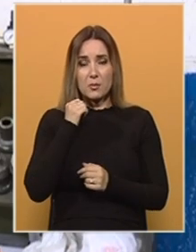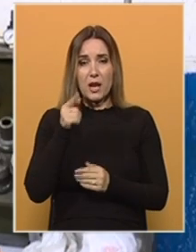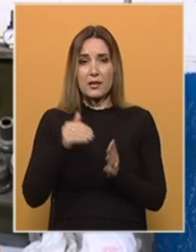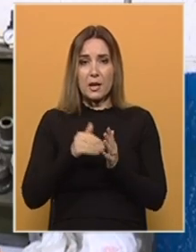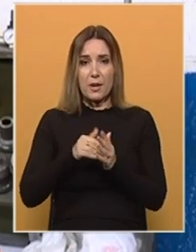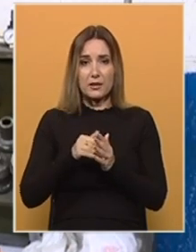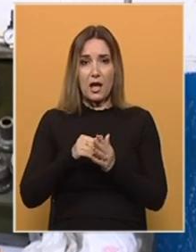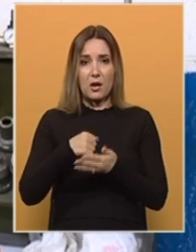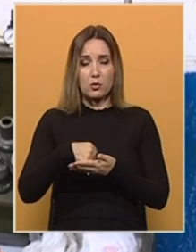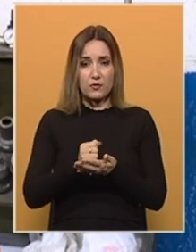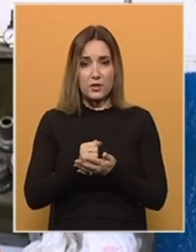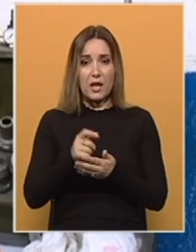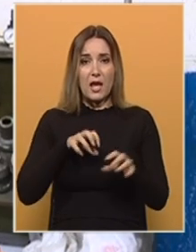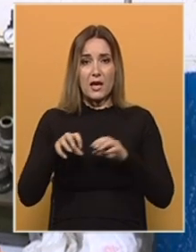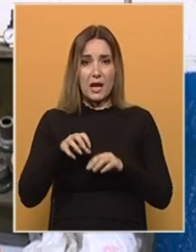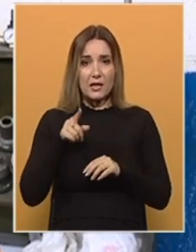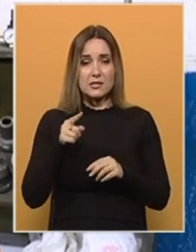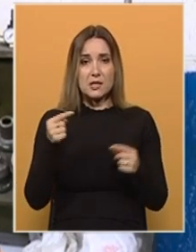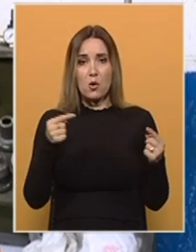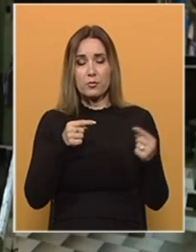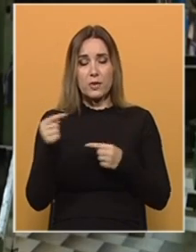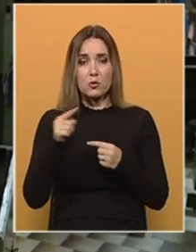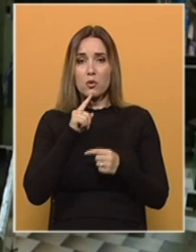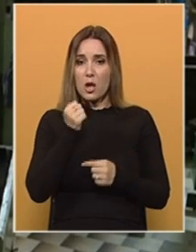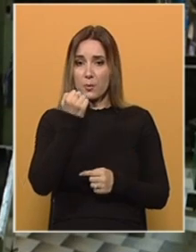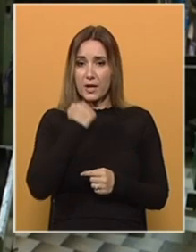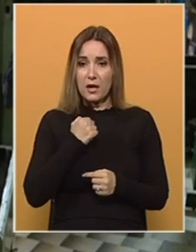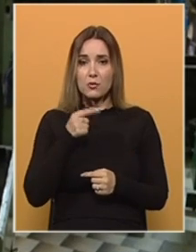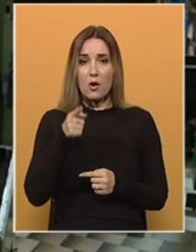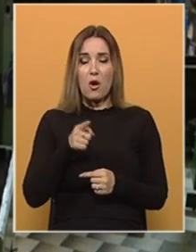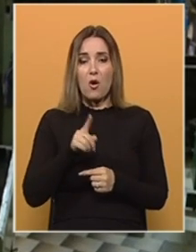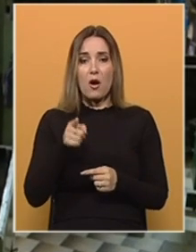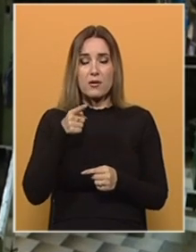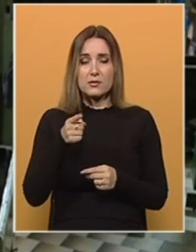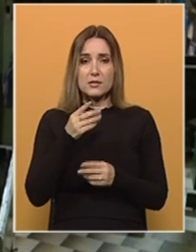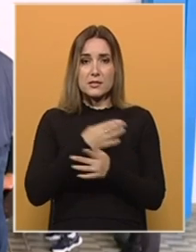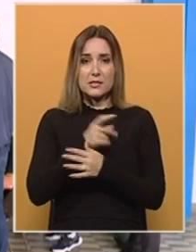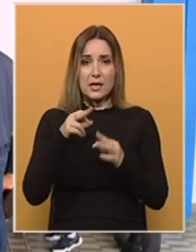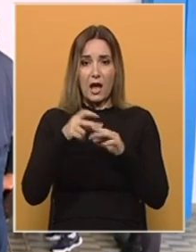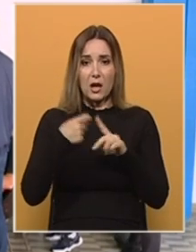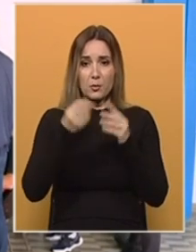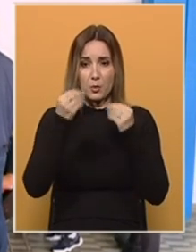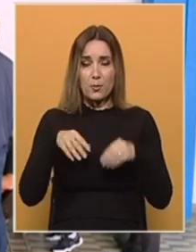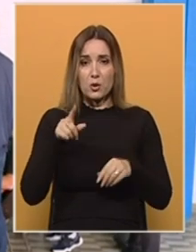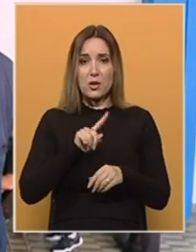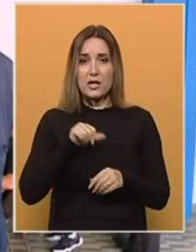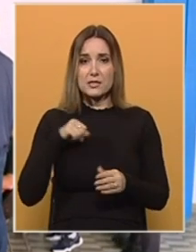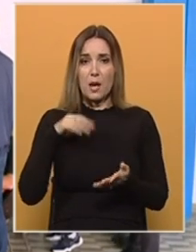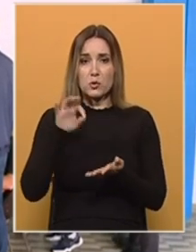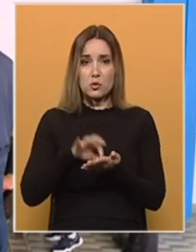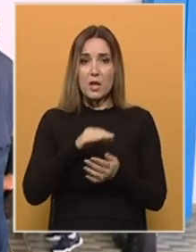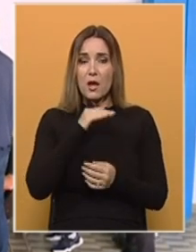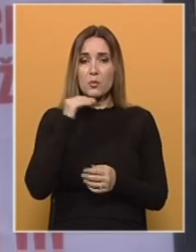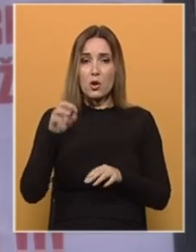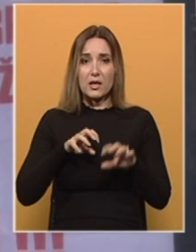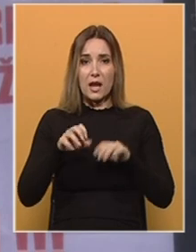utvrde. I dok se radnici i upravo ubjeđuju koje upravu, zrak nepovratno propada. I nije to samo sudbina zraka. Mnogi